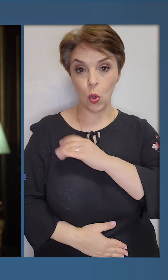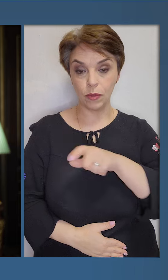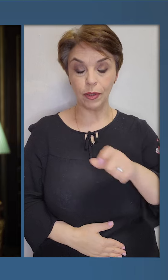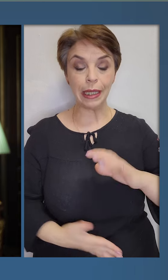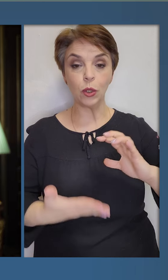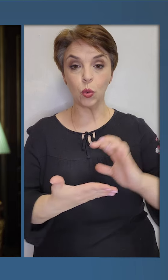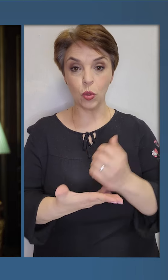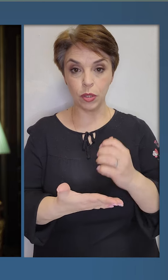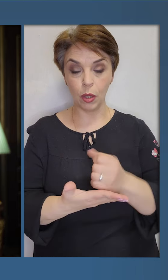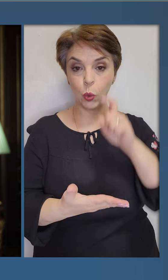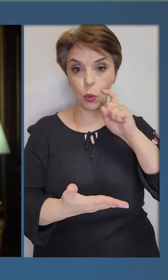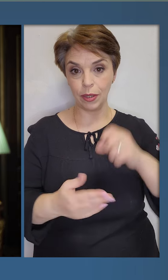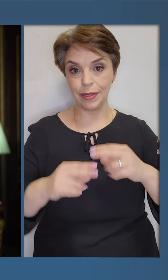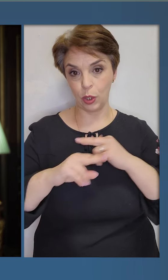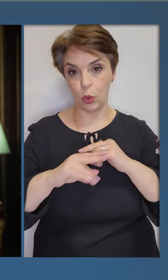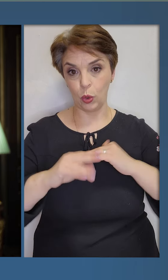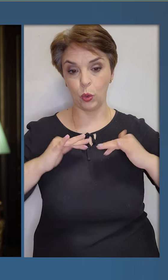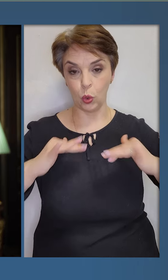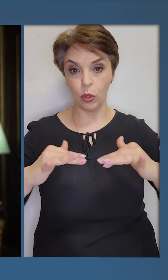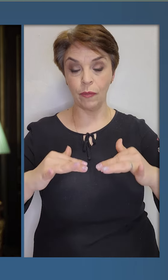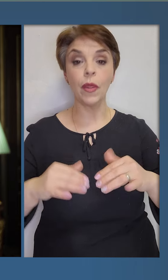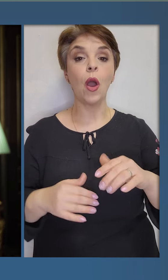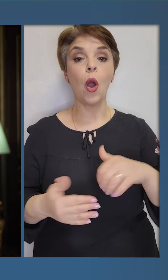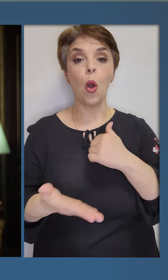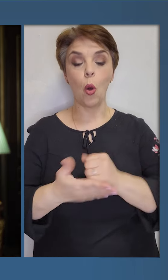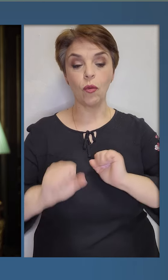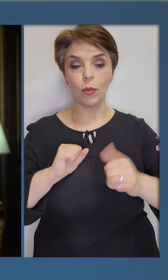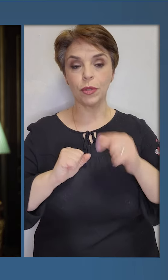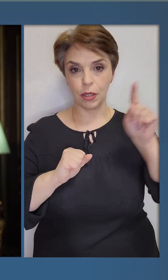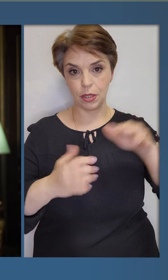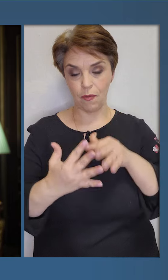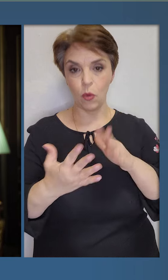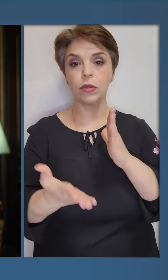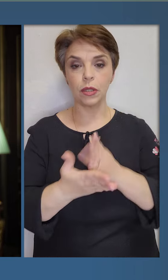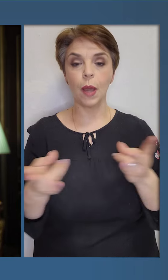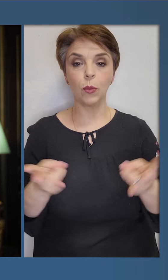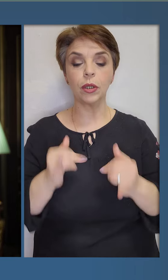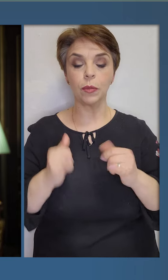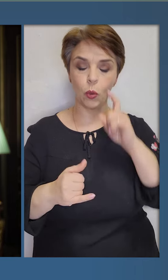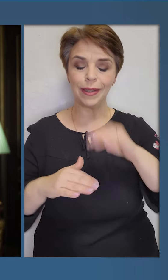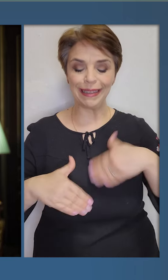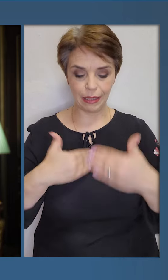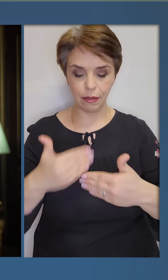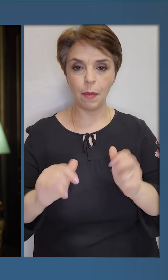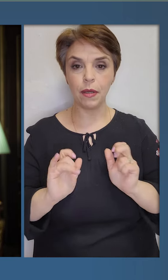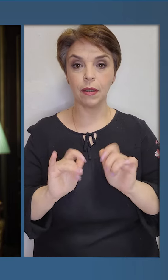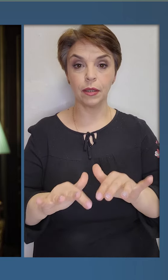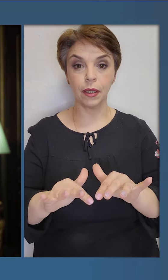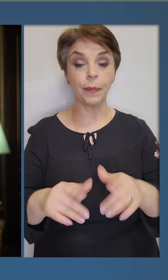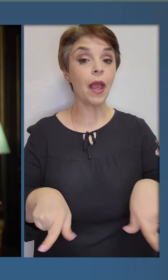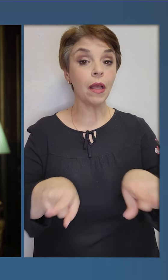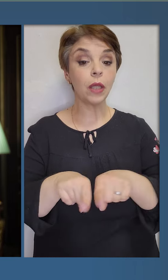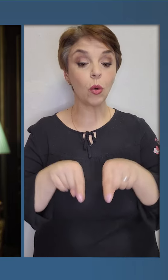розвідників та досягнень українських дронів. Головком зараз на фронті. І є потрібна для України динаміка дій.